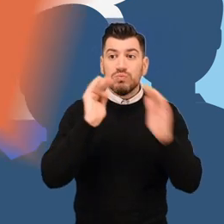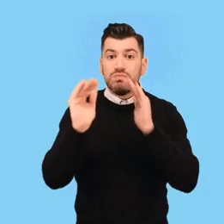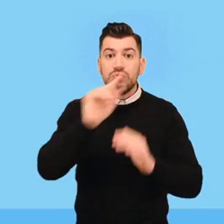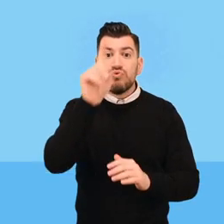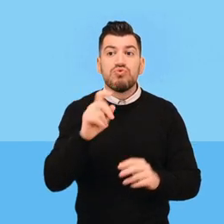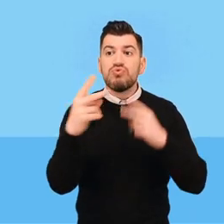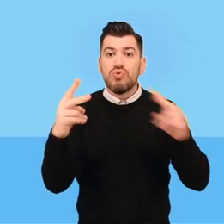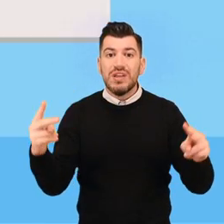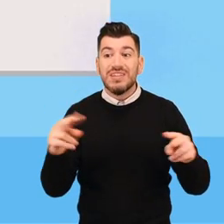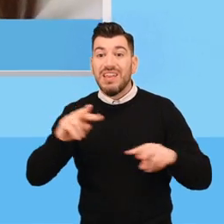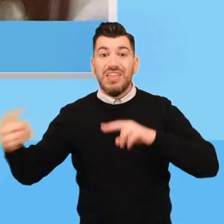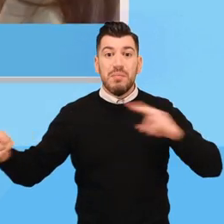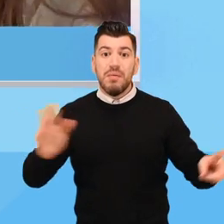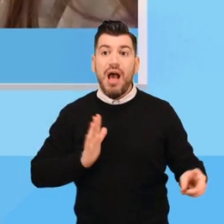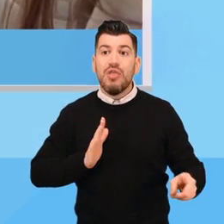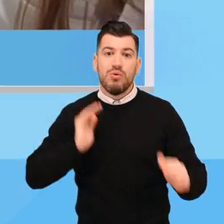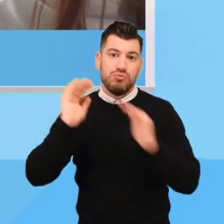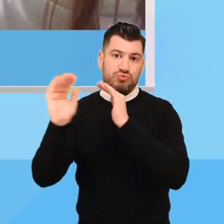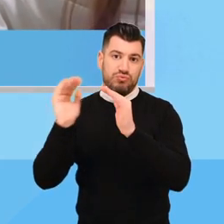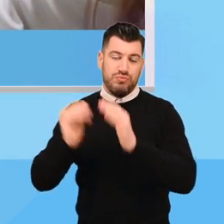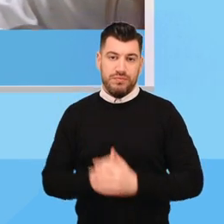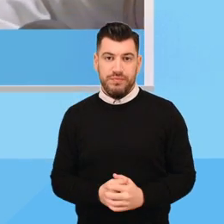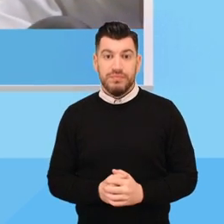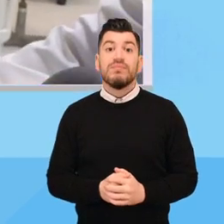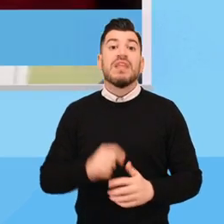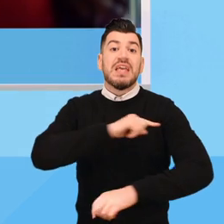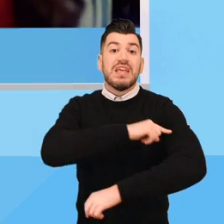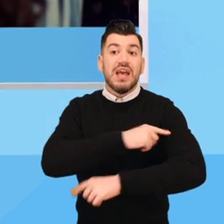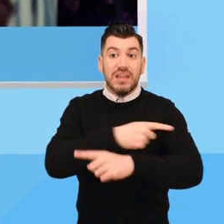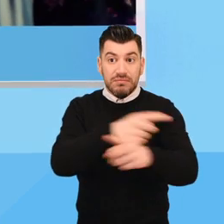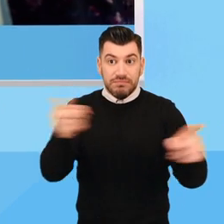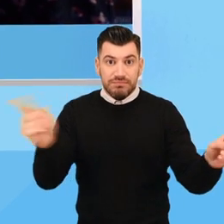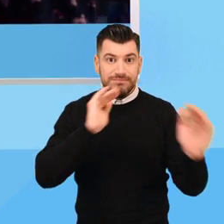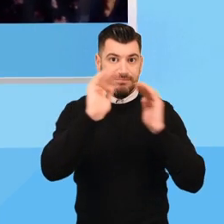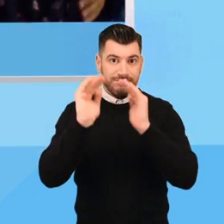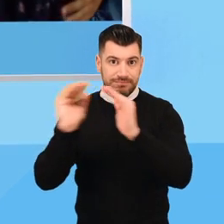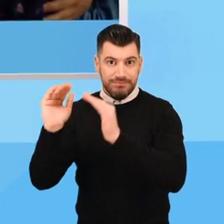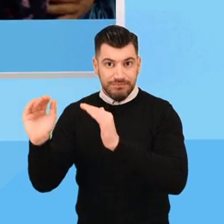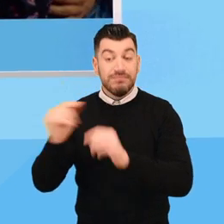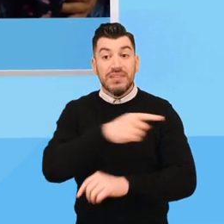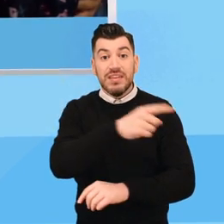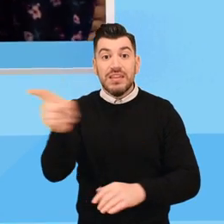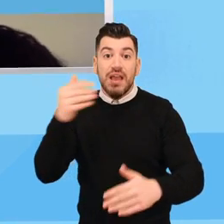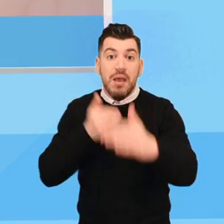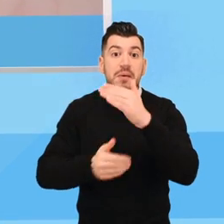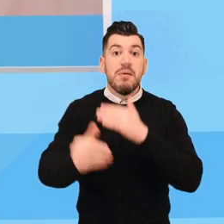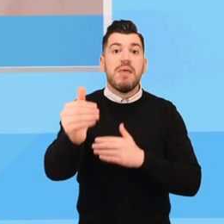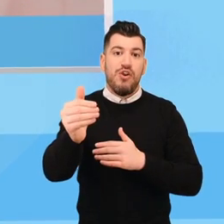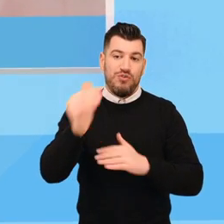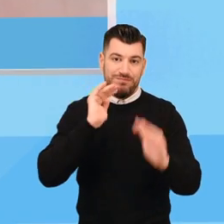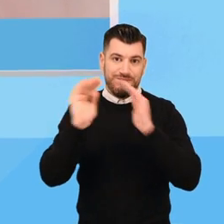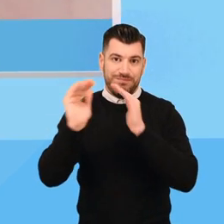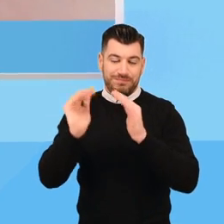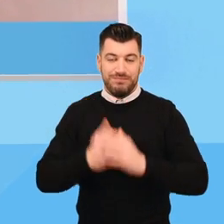και τη ζωή όλων. Από τους γιατρούς μας, για εσάς και το μέλλον μας.